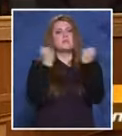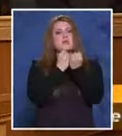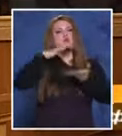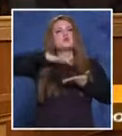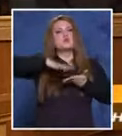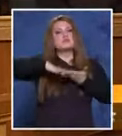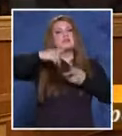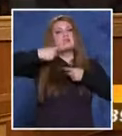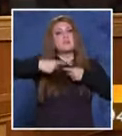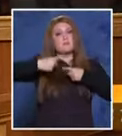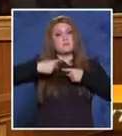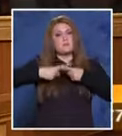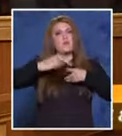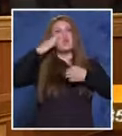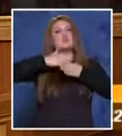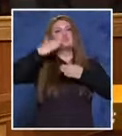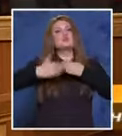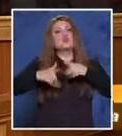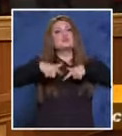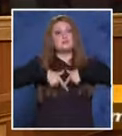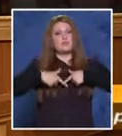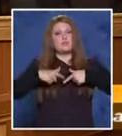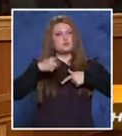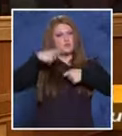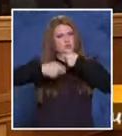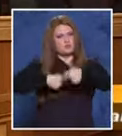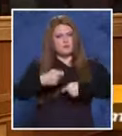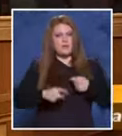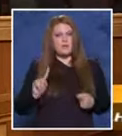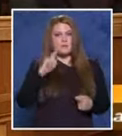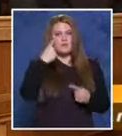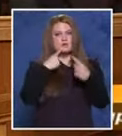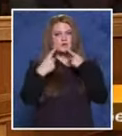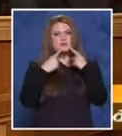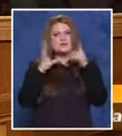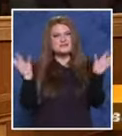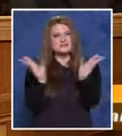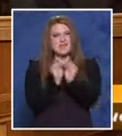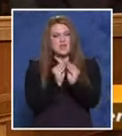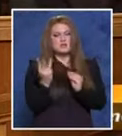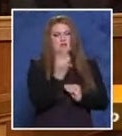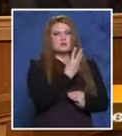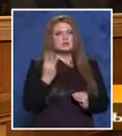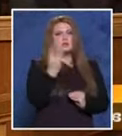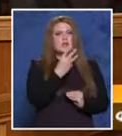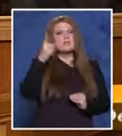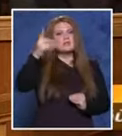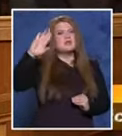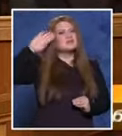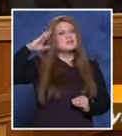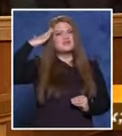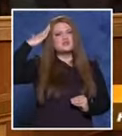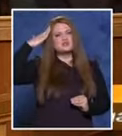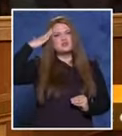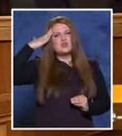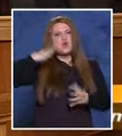доказателственият материал на досъдебното производство първо, При условия на съучастие заедно в качеството си на длъжностни лица, държавни